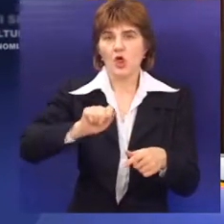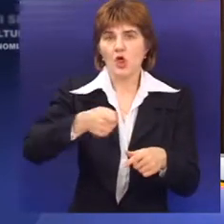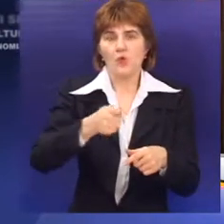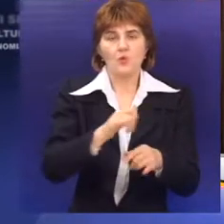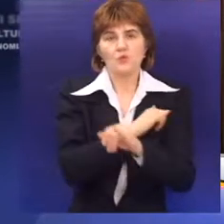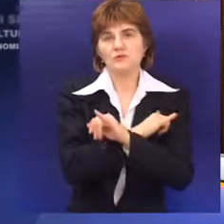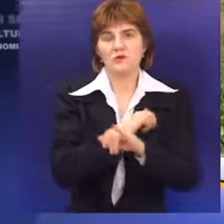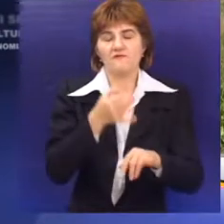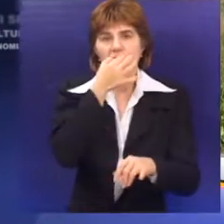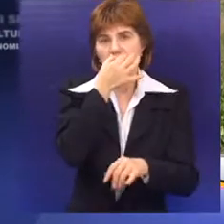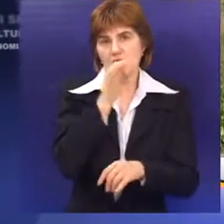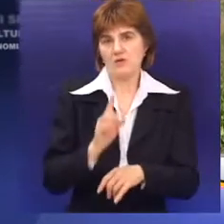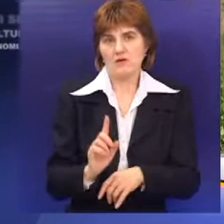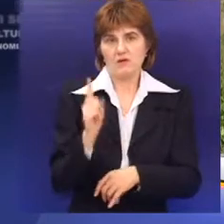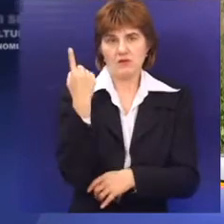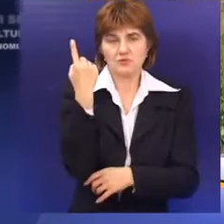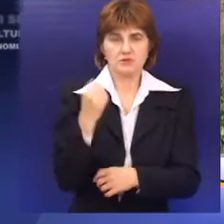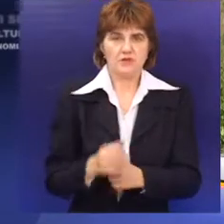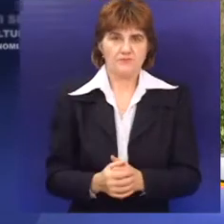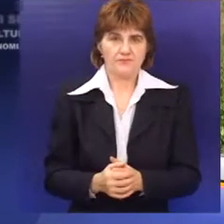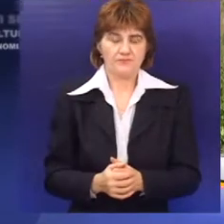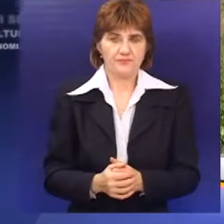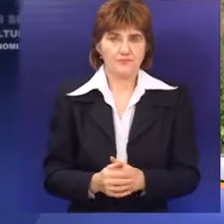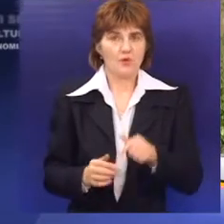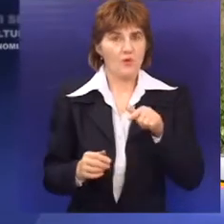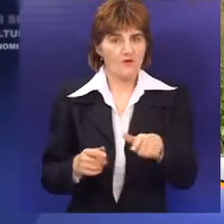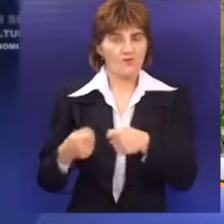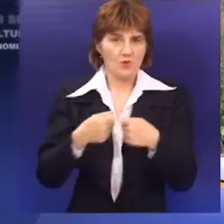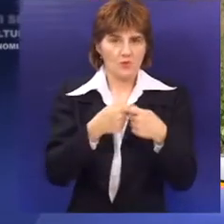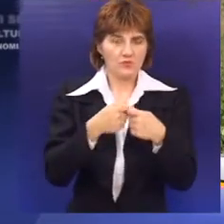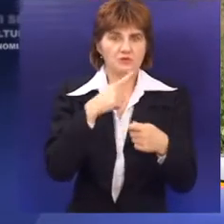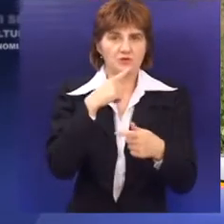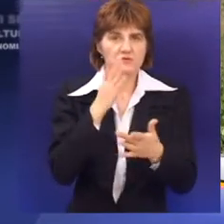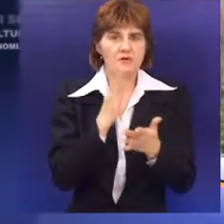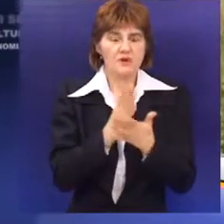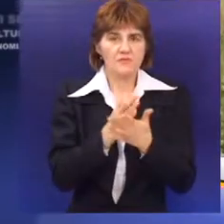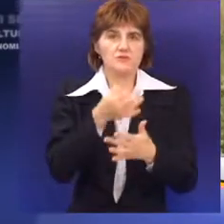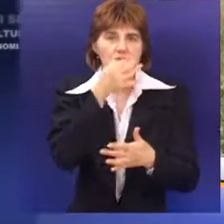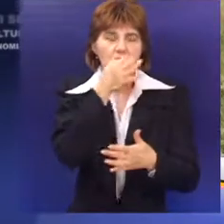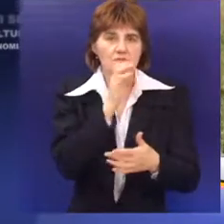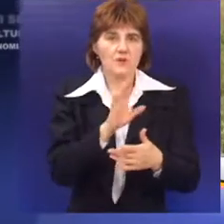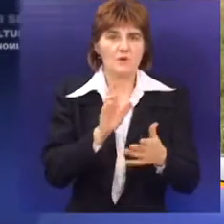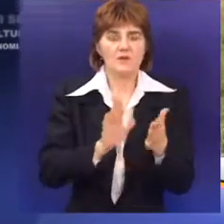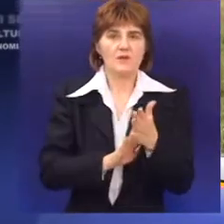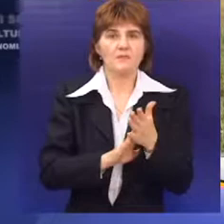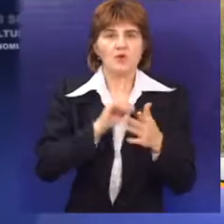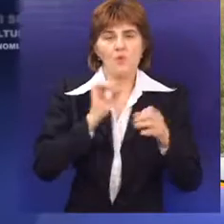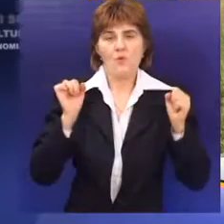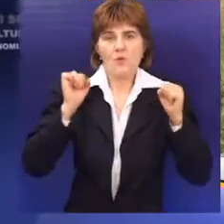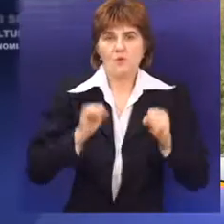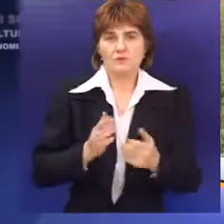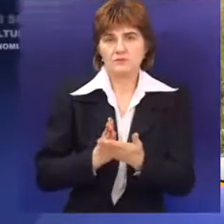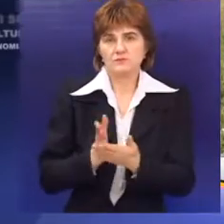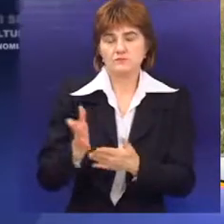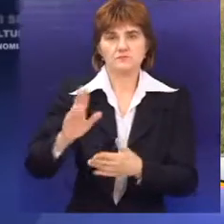organske proizvodnje postanu bolje rezultate. Udruženje će biti podrška svima koji se bave organskom poljoprivredom i koji žele da uzbiljnije uđu